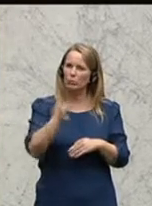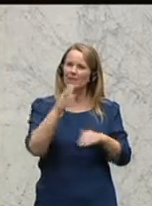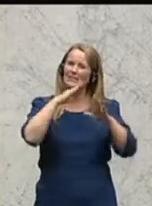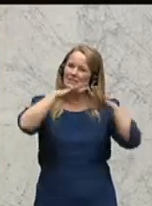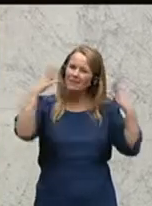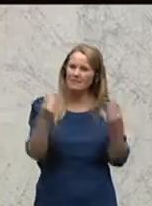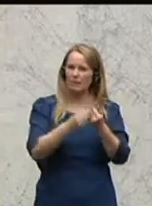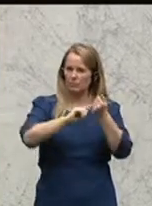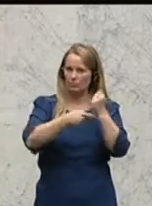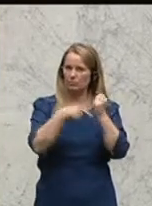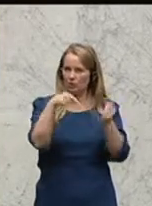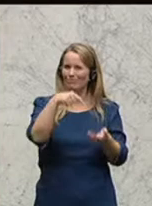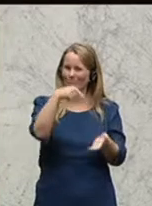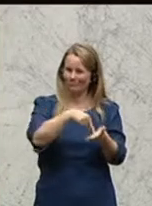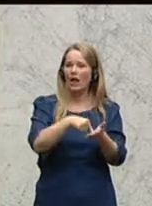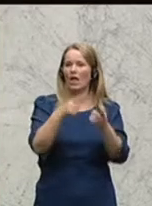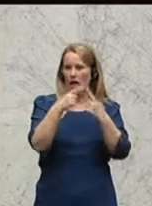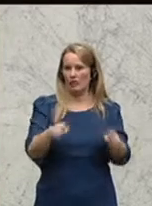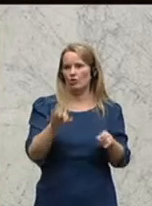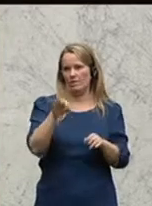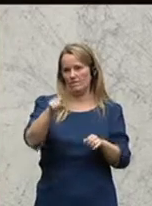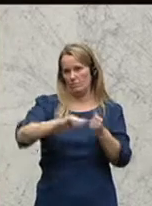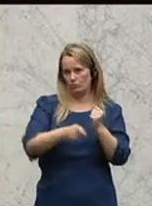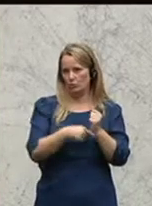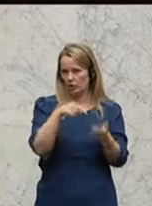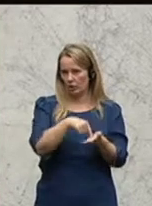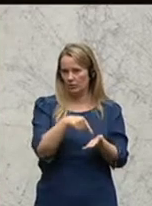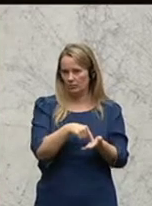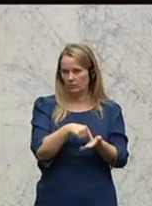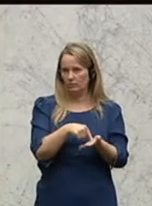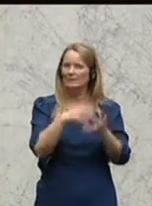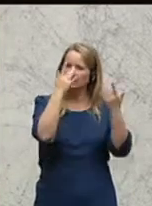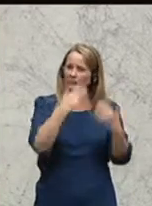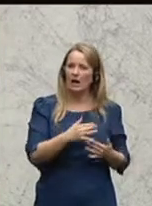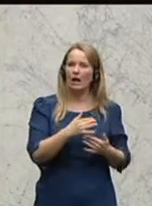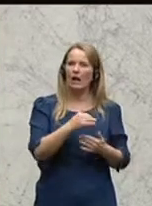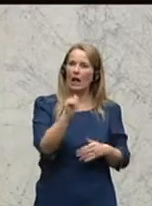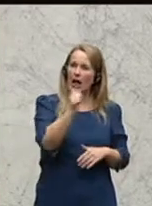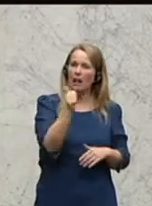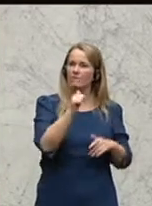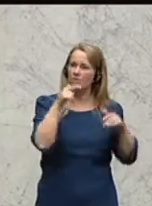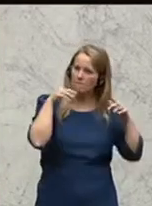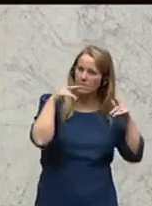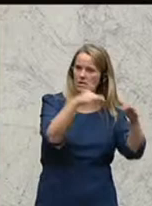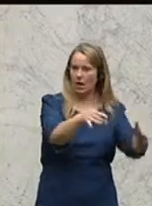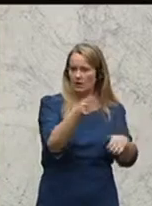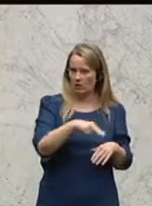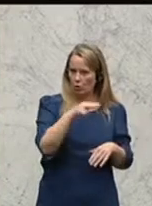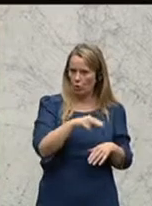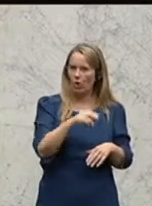Gesamtbudget spielentscheidend für das Budget, um das so auszudrücken. In Zahlen 11 Milliarden Euro